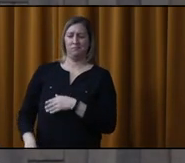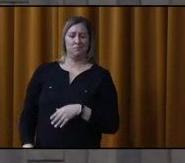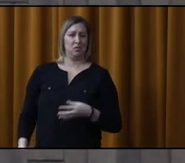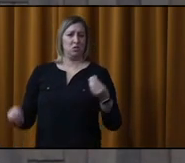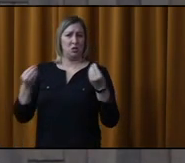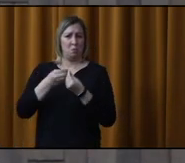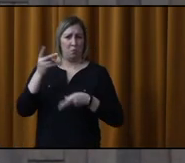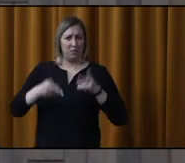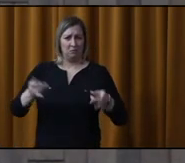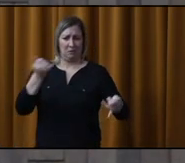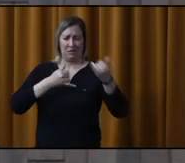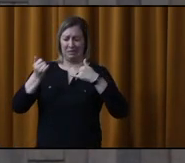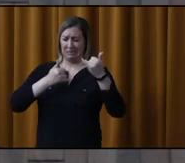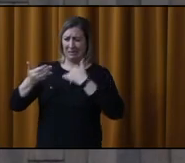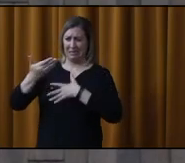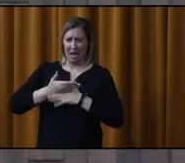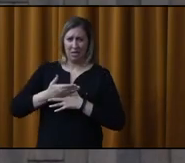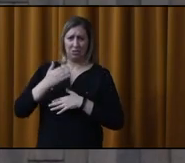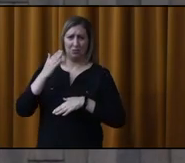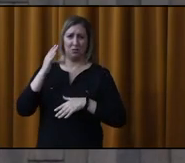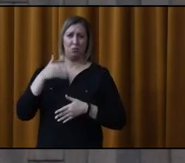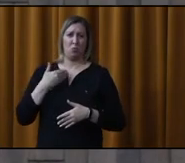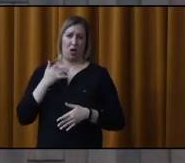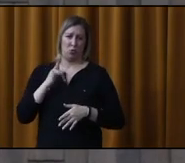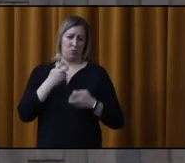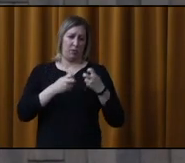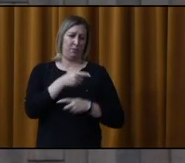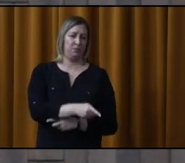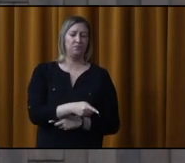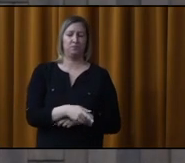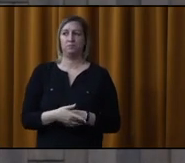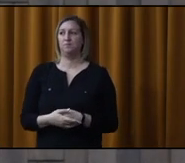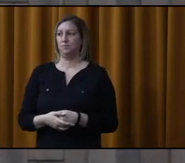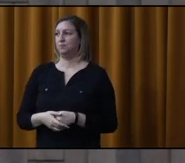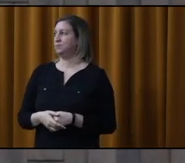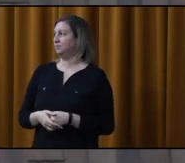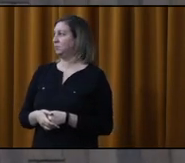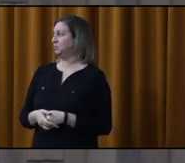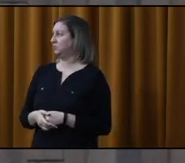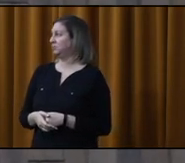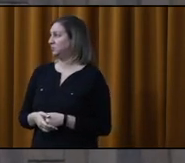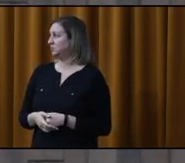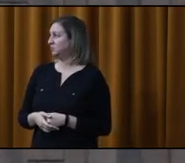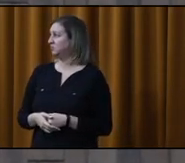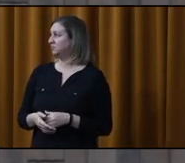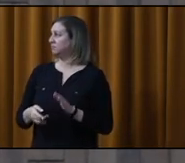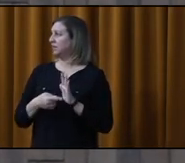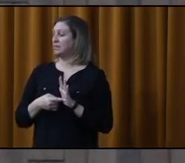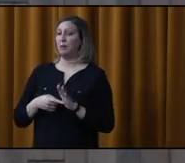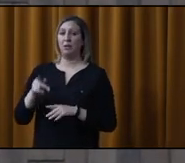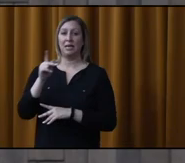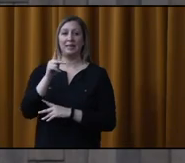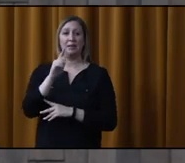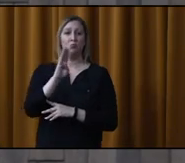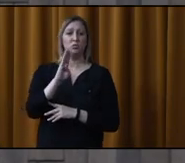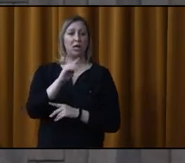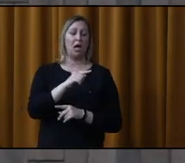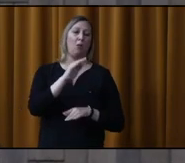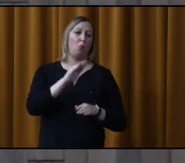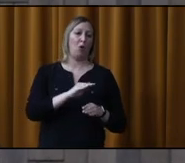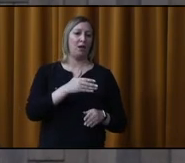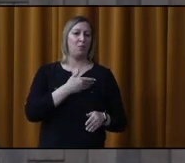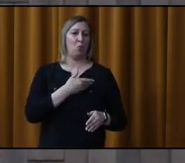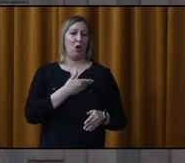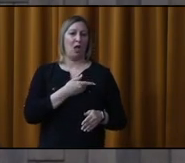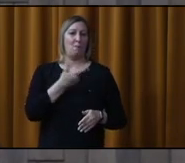les résidents du secteur à cause de cette problématique-là. Problématique qui est moins dans le cas de, par exemple, Catherine Bousquet. Parce qu'on est